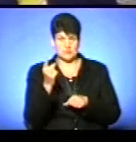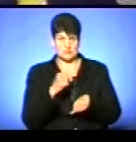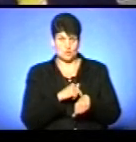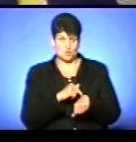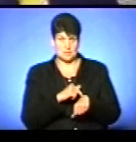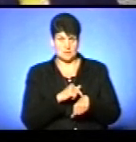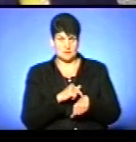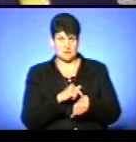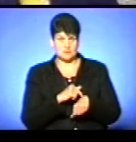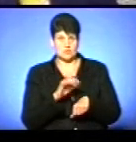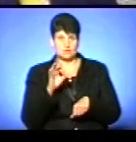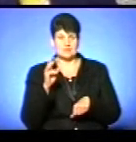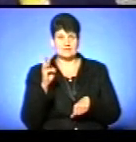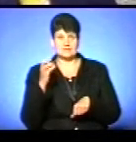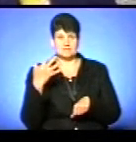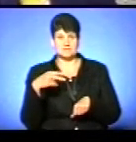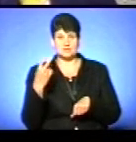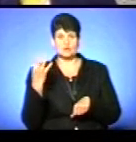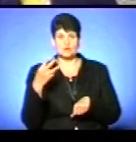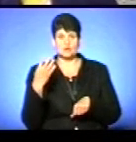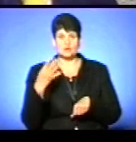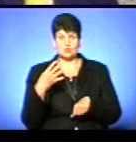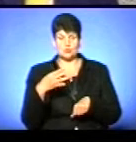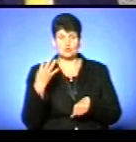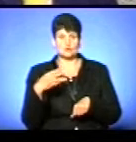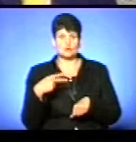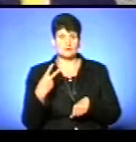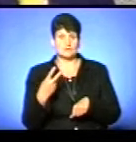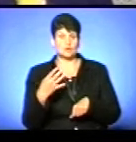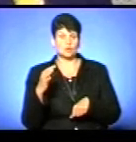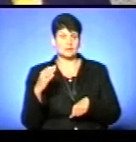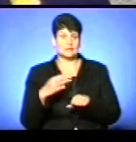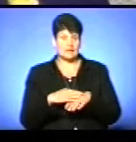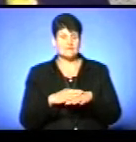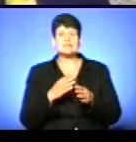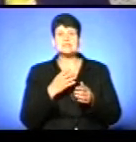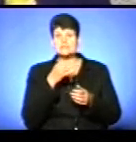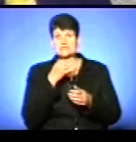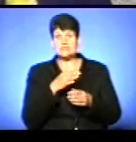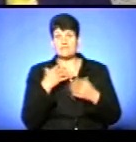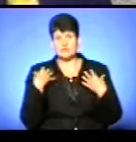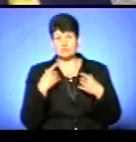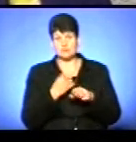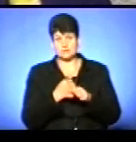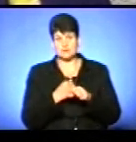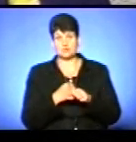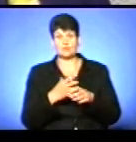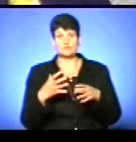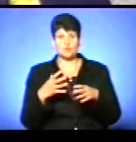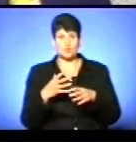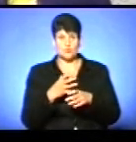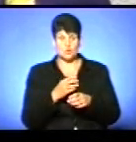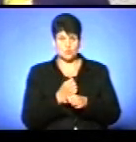0352 40 42 09. Сказав мені начальник відділу, що сьогодні вони працюють в скорочений